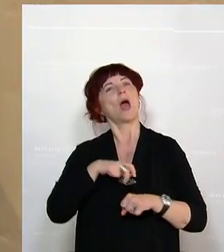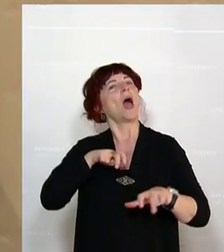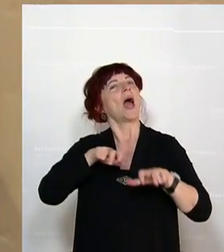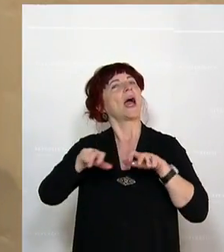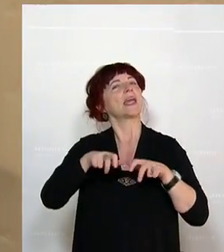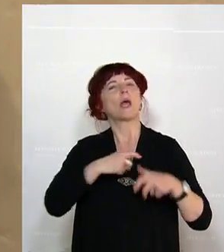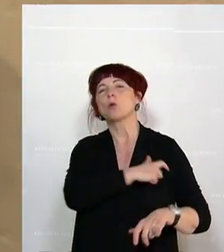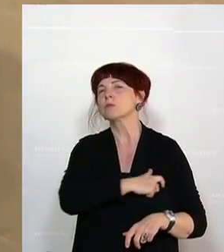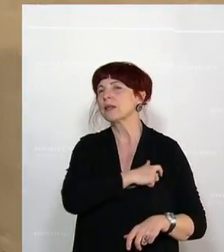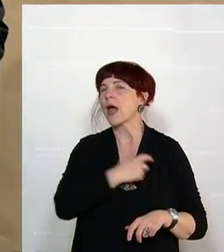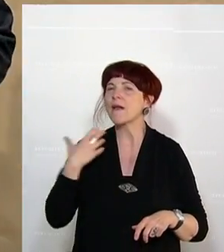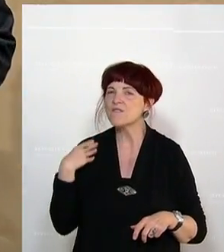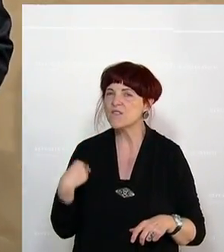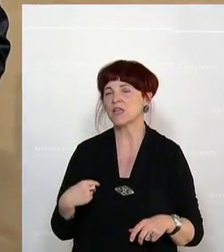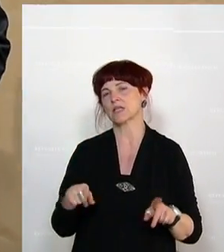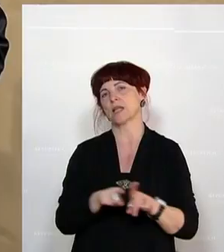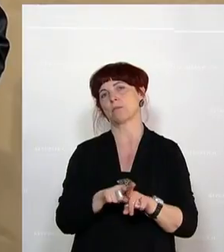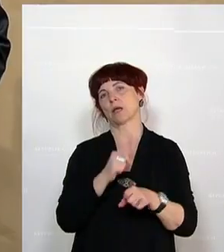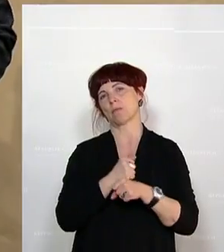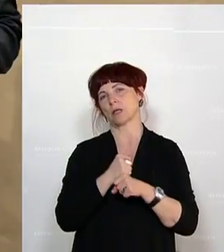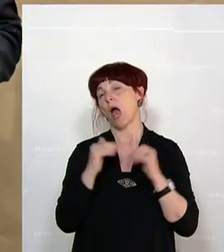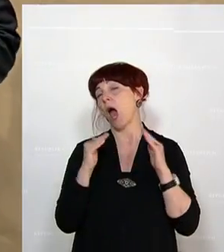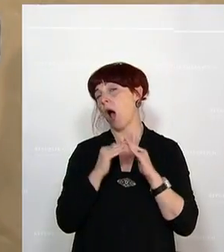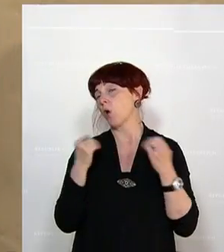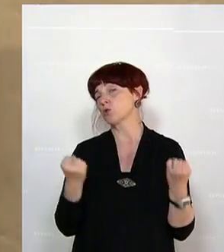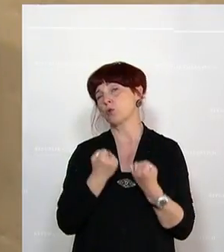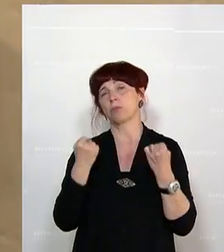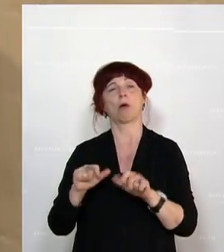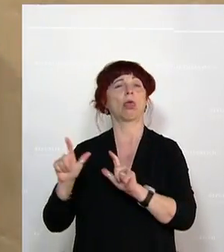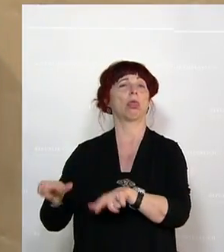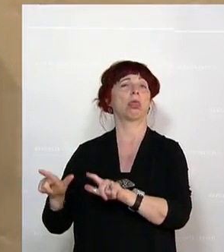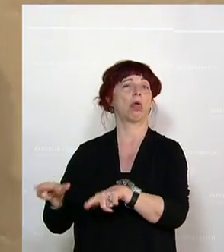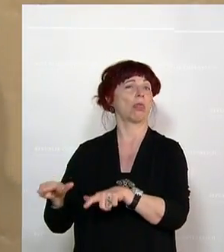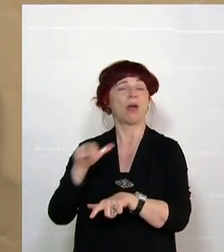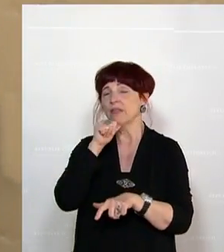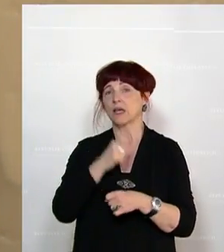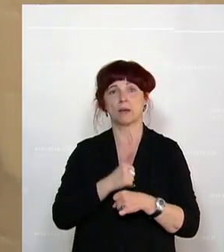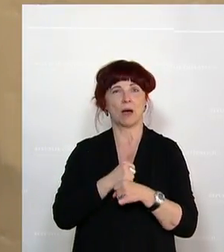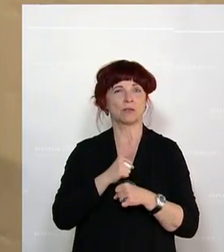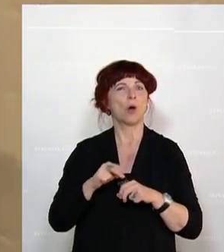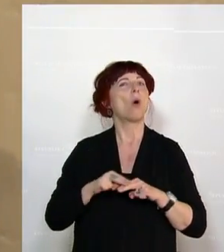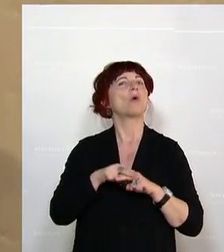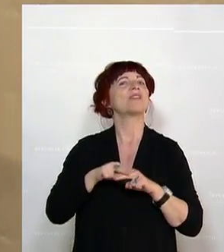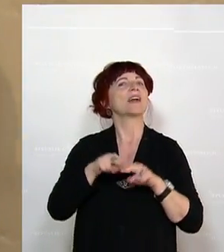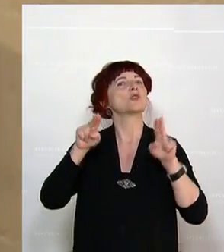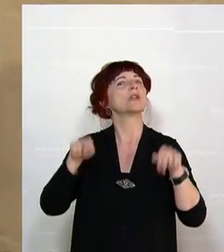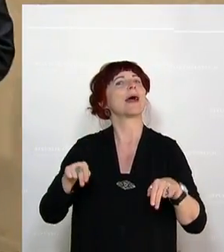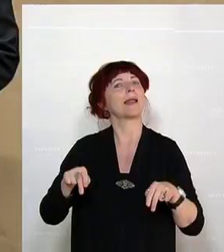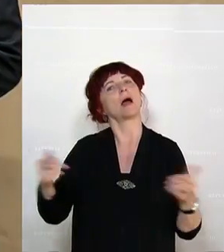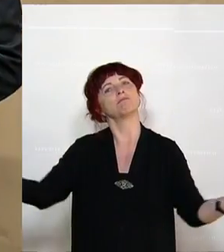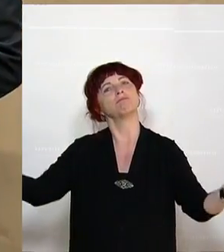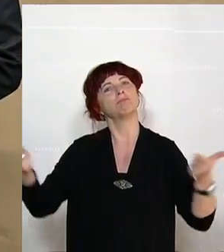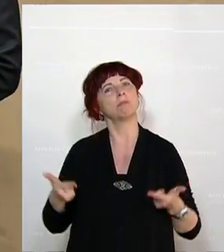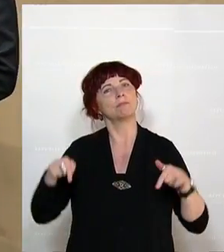schon wieder getan, haben ihre Hausübungen nicht fristgerecht erledigt, haben den gesamten Nationalrat zu einer regierungsseitigen Sondersitzung hierher nach Wien